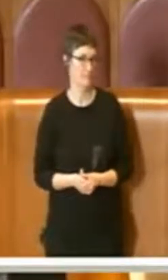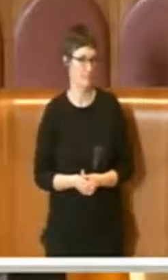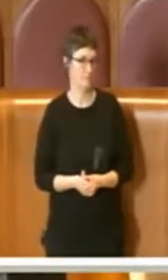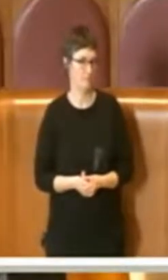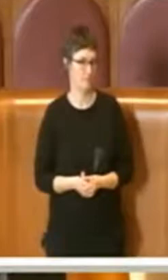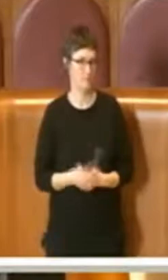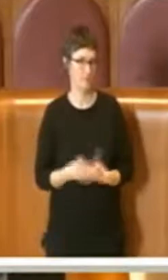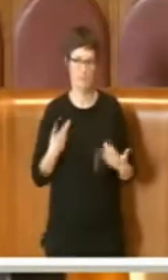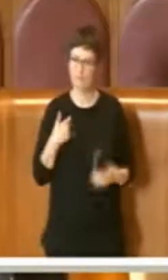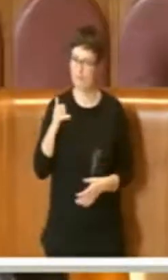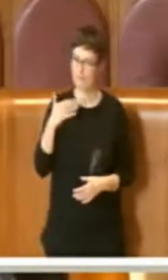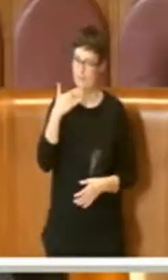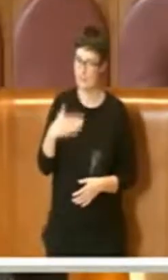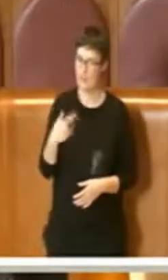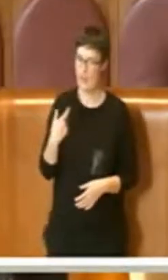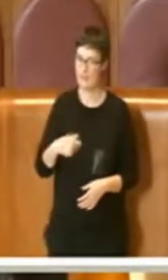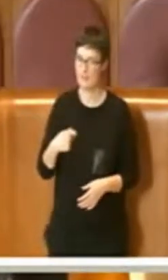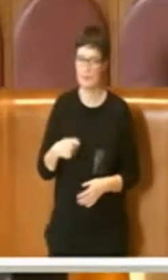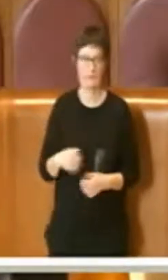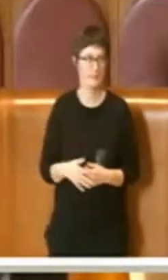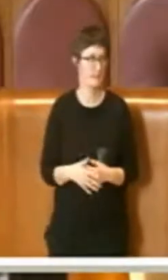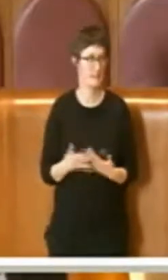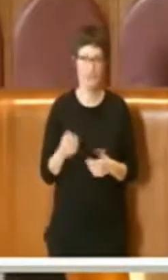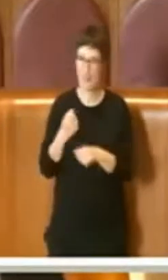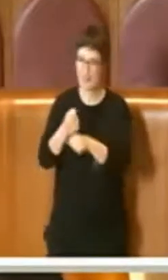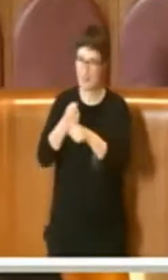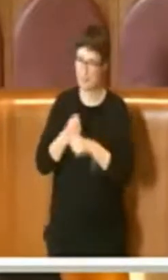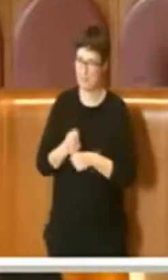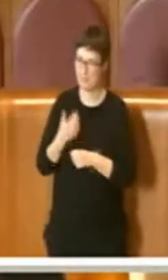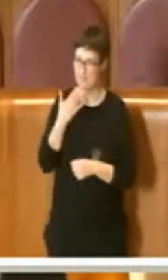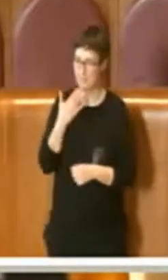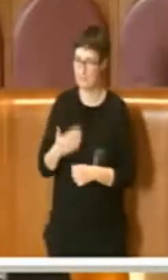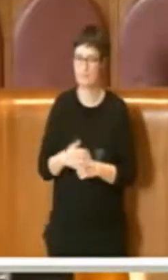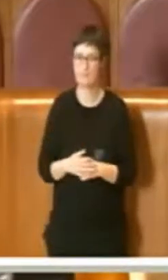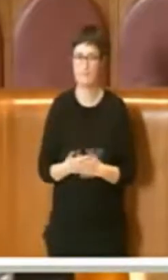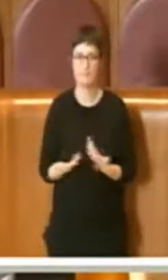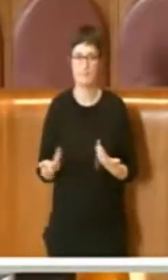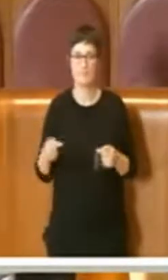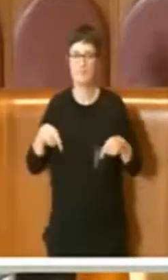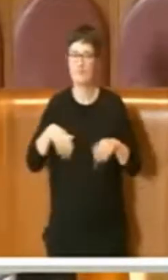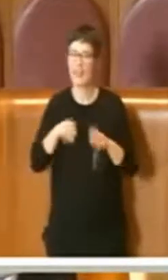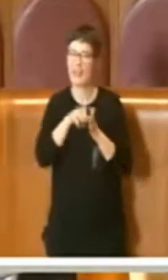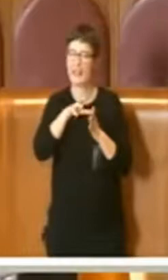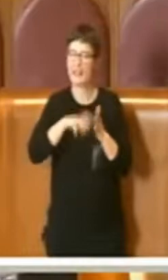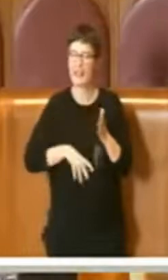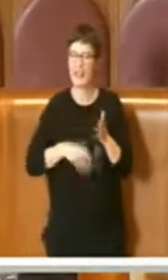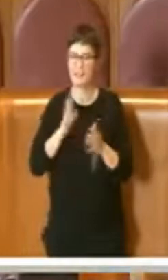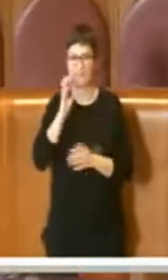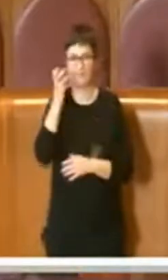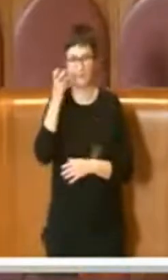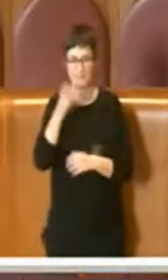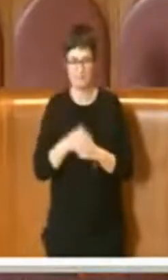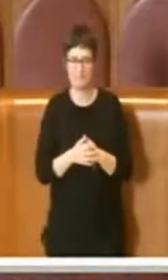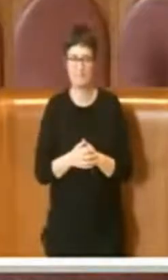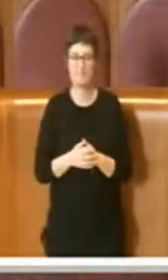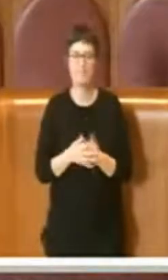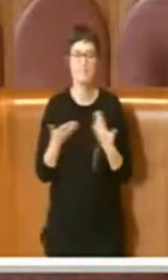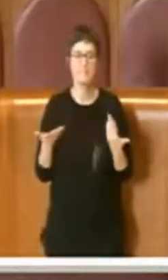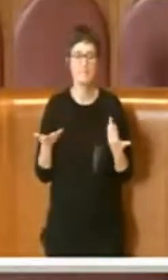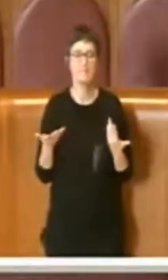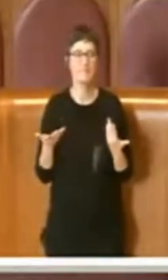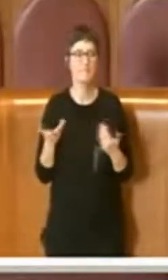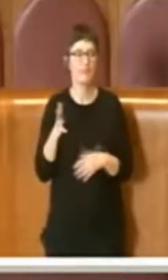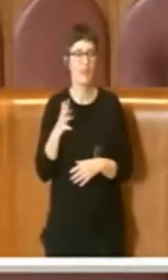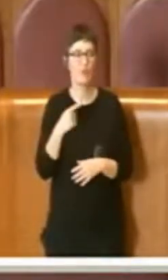Sì, grazie Presidente per la parola. Se oggi è una delibera un po' particolare, effettivamente, forse per